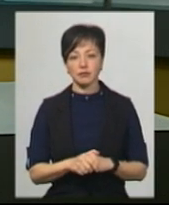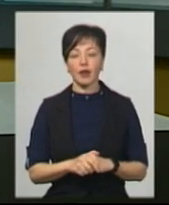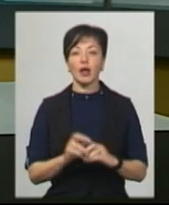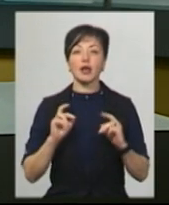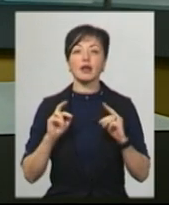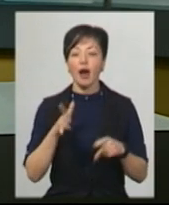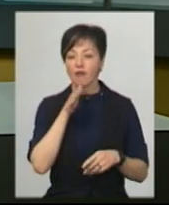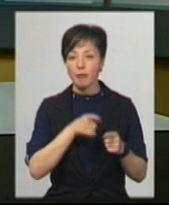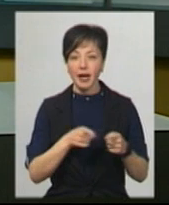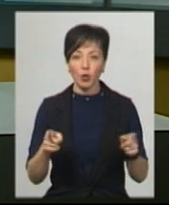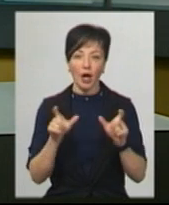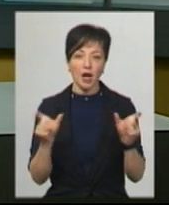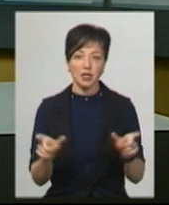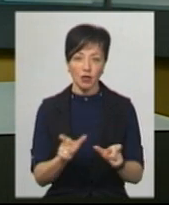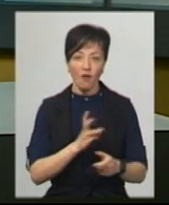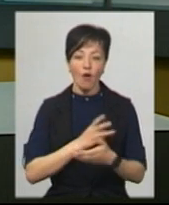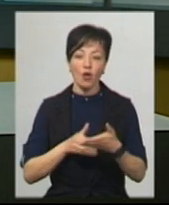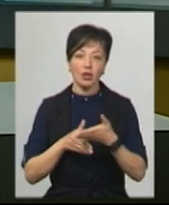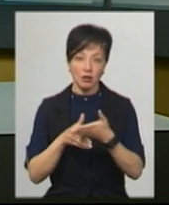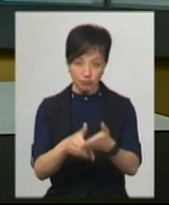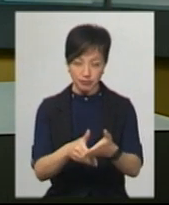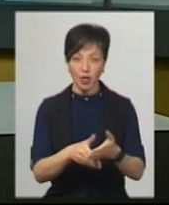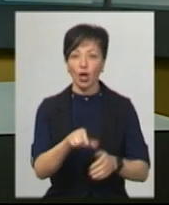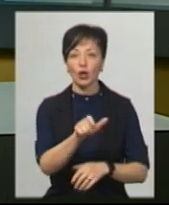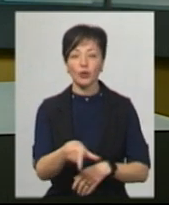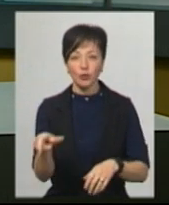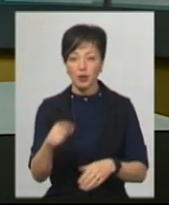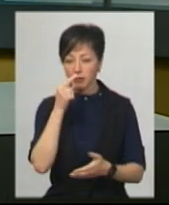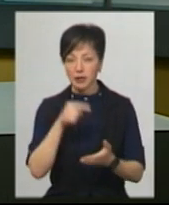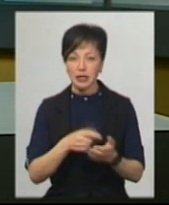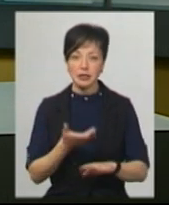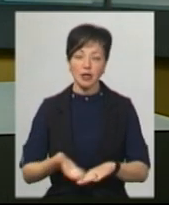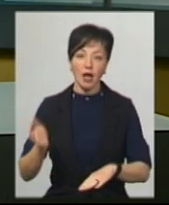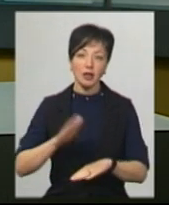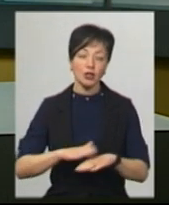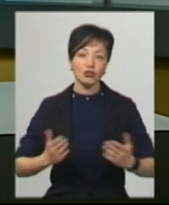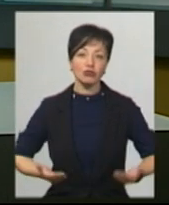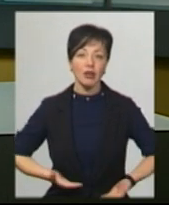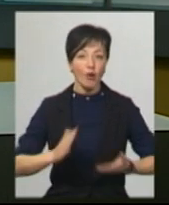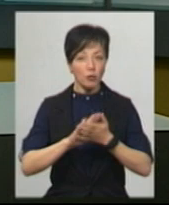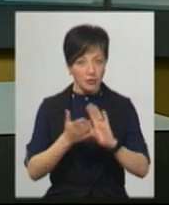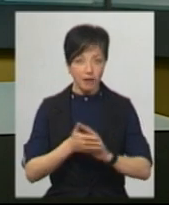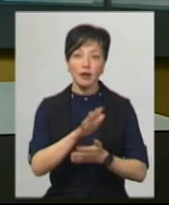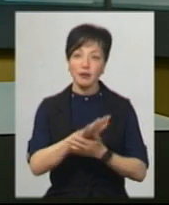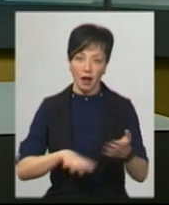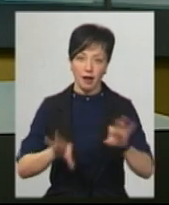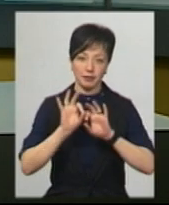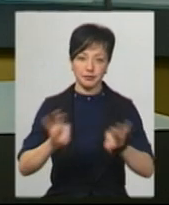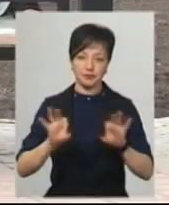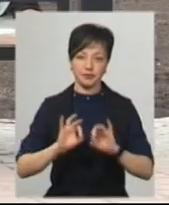Як в період карантину волонтери продовжують допомагати людям, які опинились в складних життєвих обставинах – далі у сюжеті.